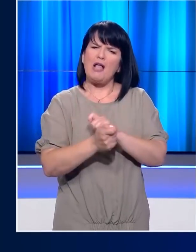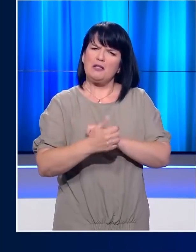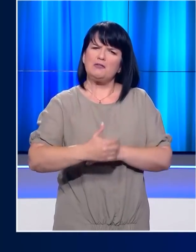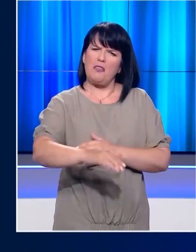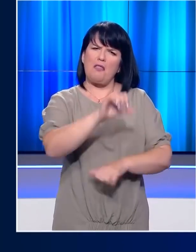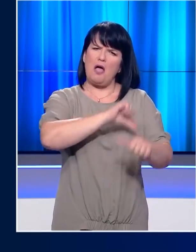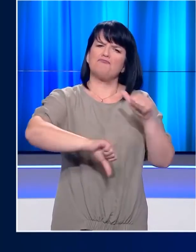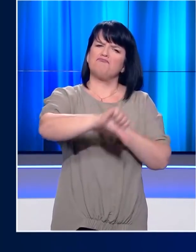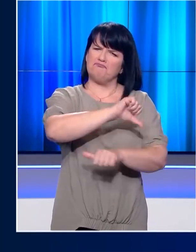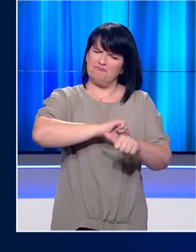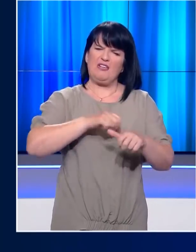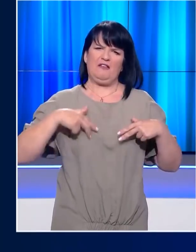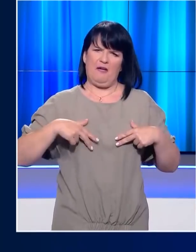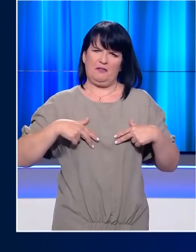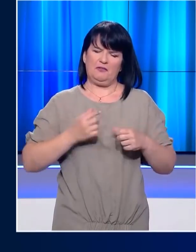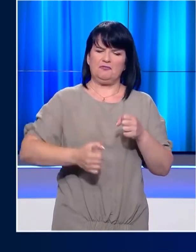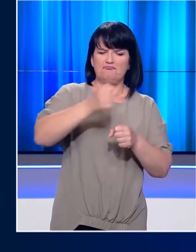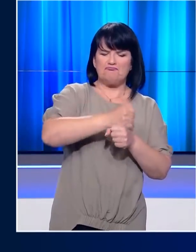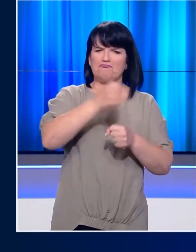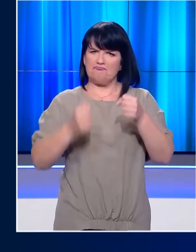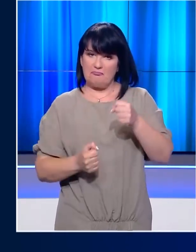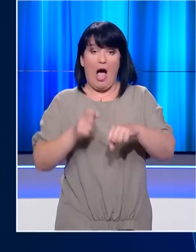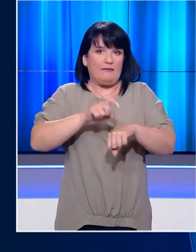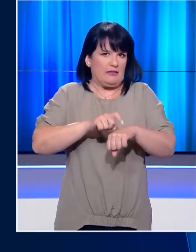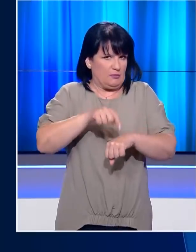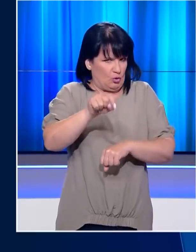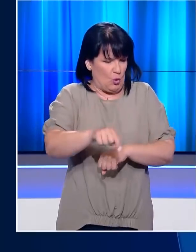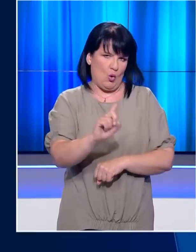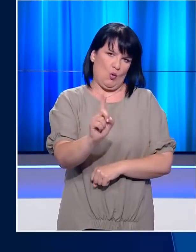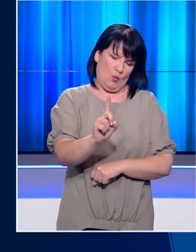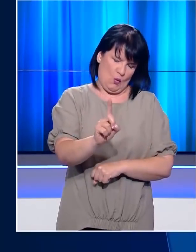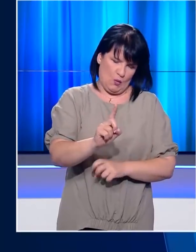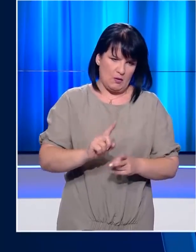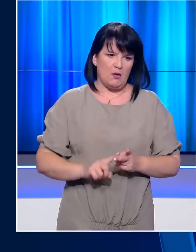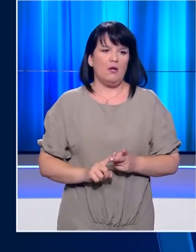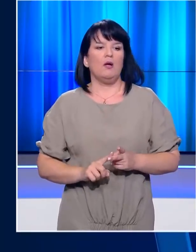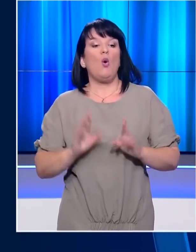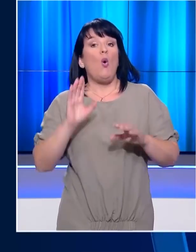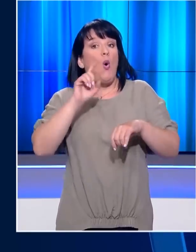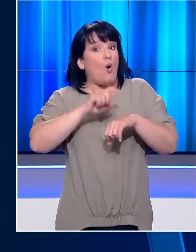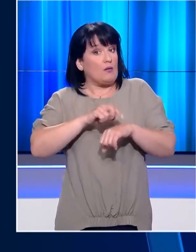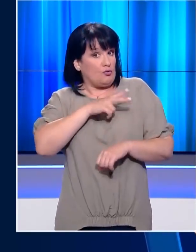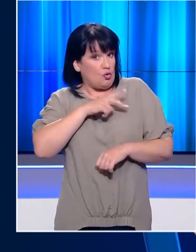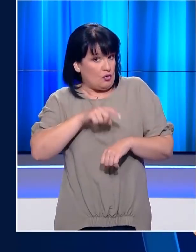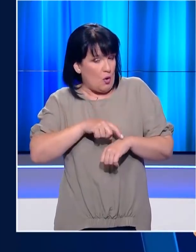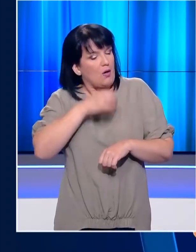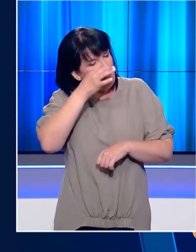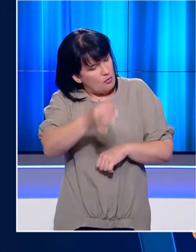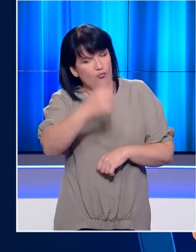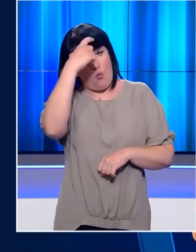στην κυβέρνηση. Δεν είναι της στιγμής να γίνουν οι αλλαγές. Και όταν φτάσει αυτή τη στιγμή θα το μάθαμε.